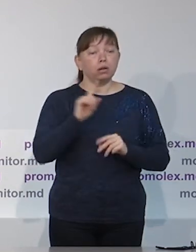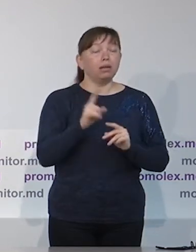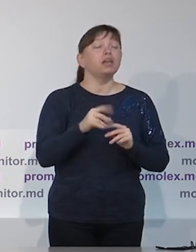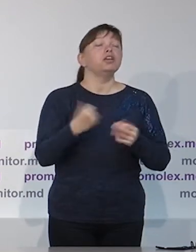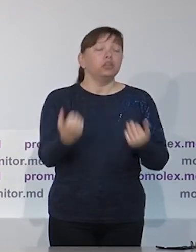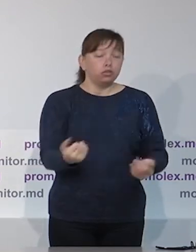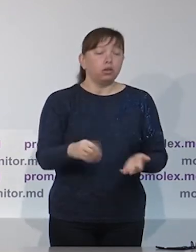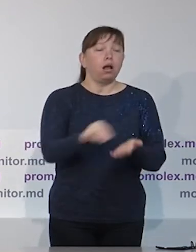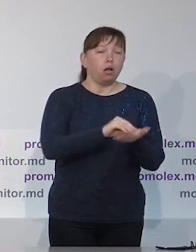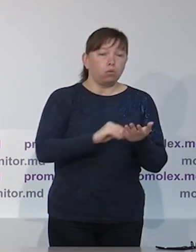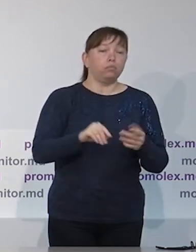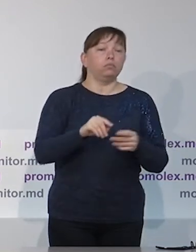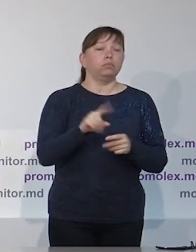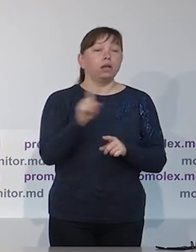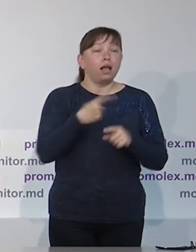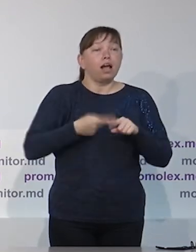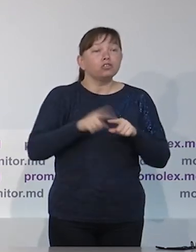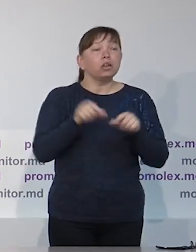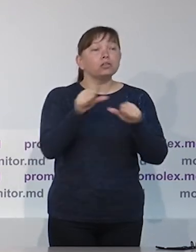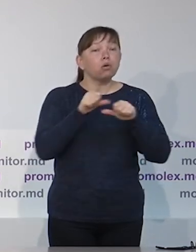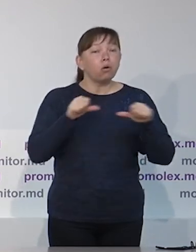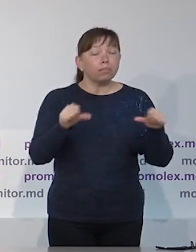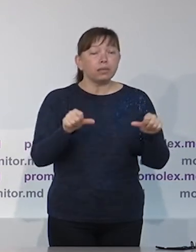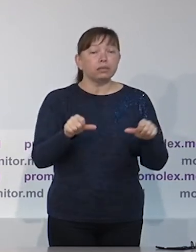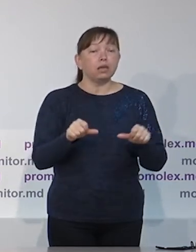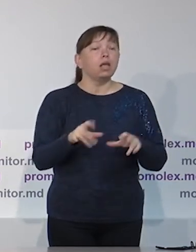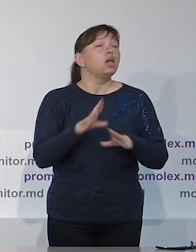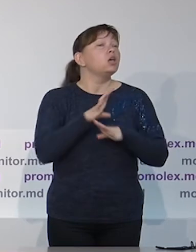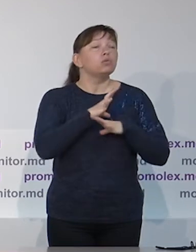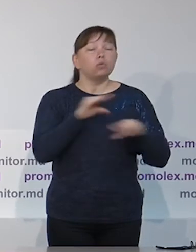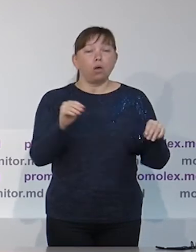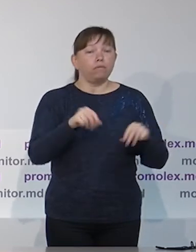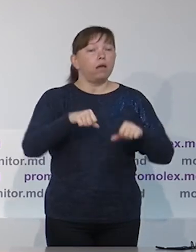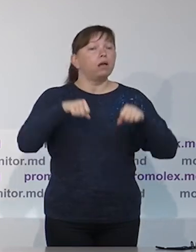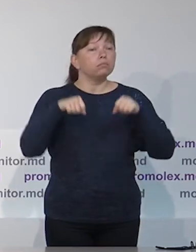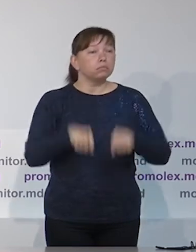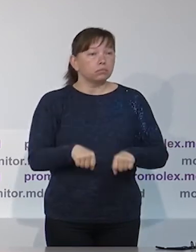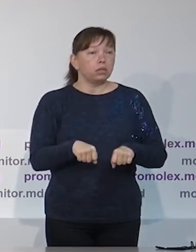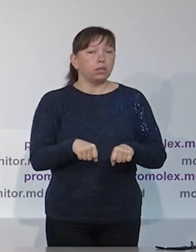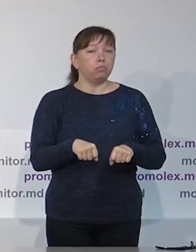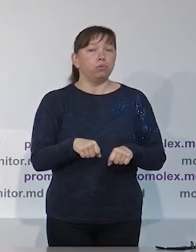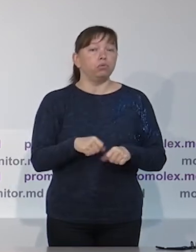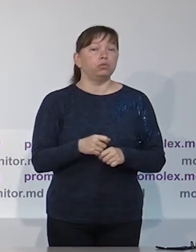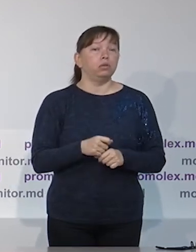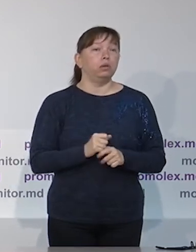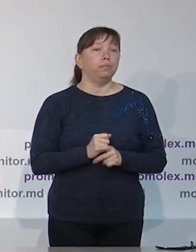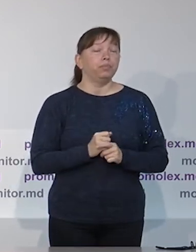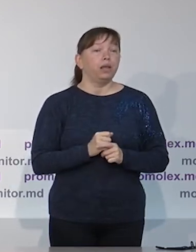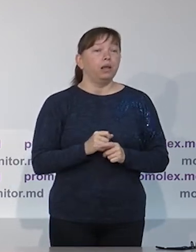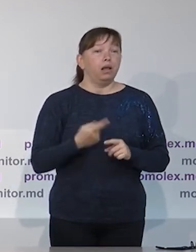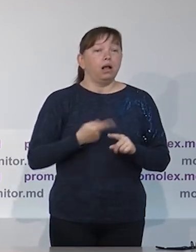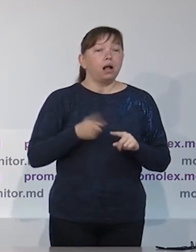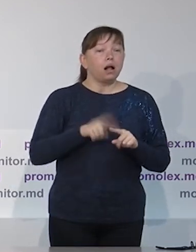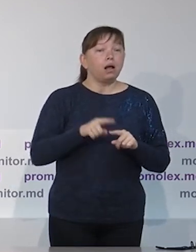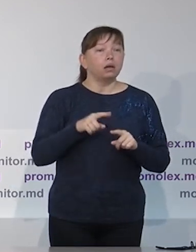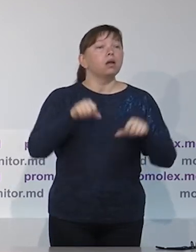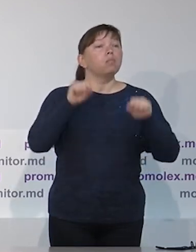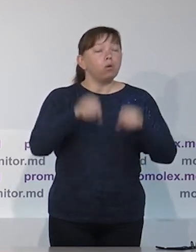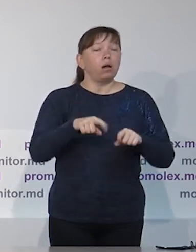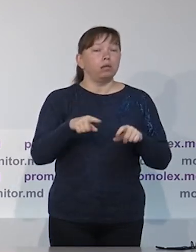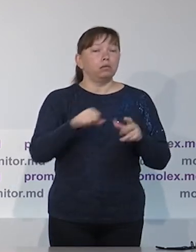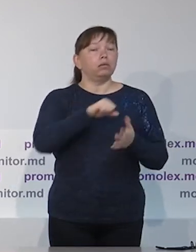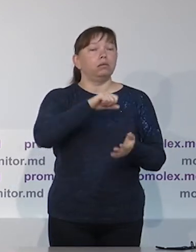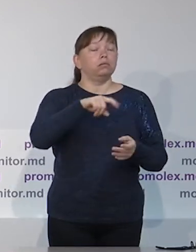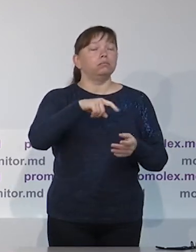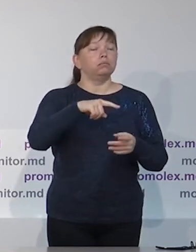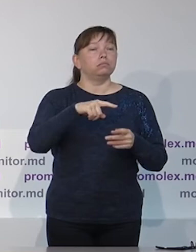чрезвычайной комиссией в здравоохранении, но мы посчитали и тогда, и сейчас повторяем, что у этой комиссии нет таких